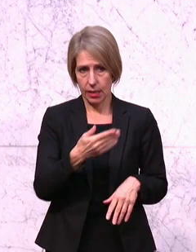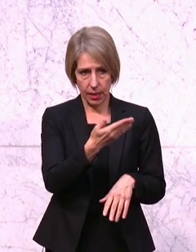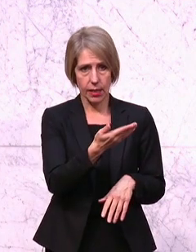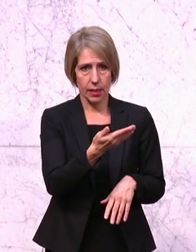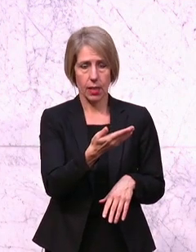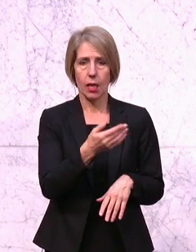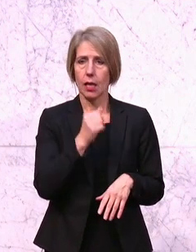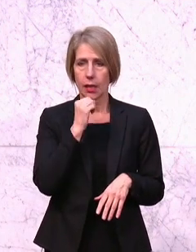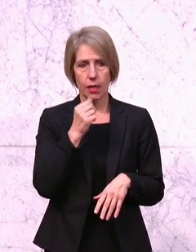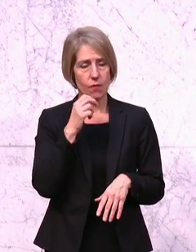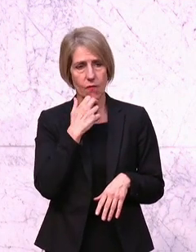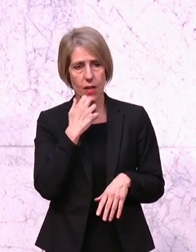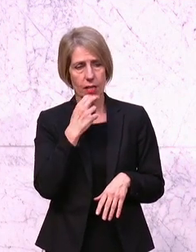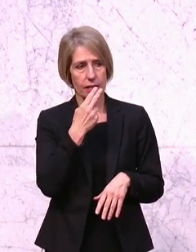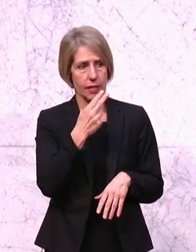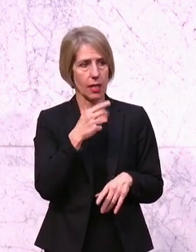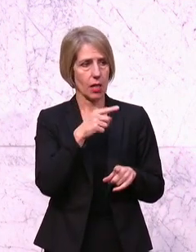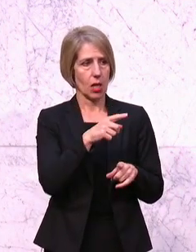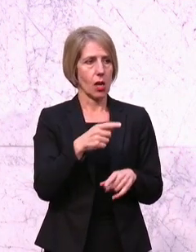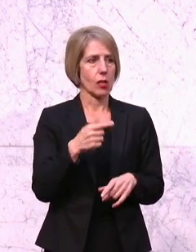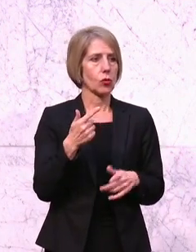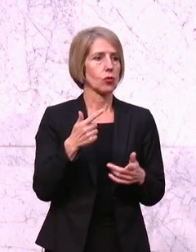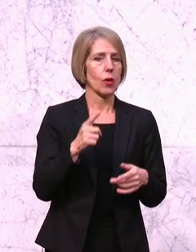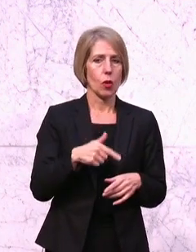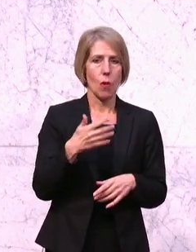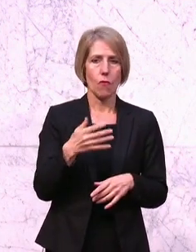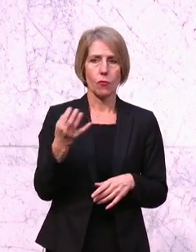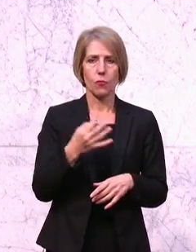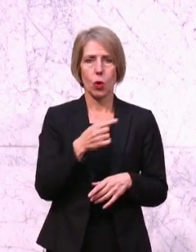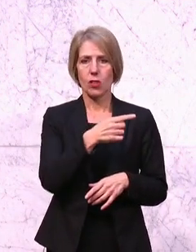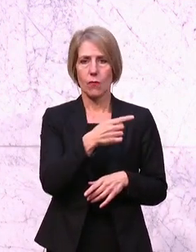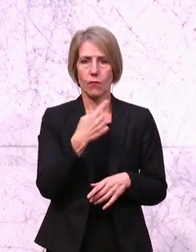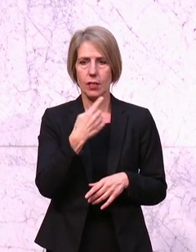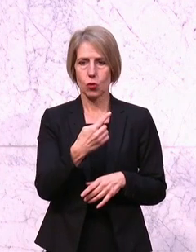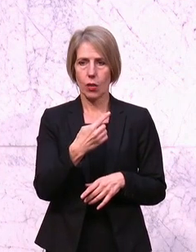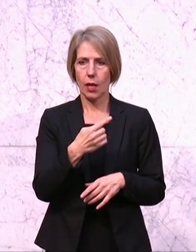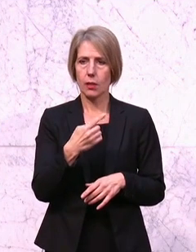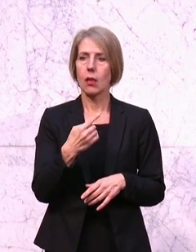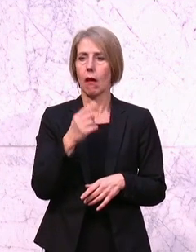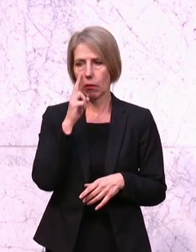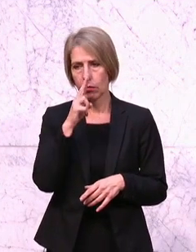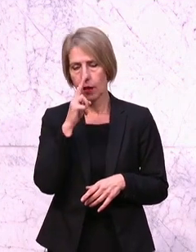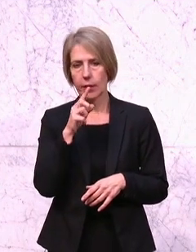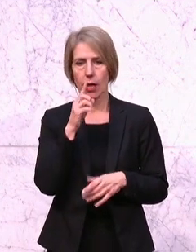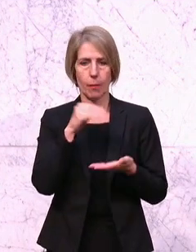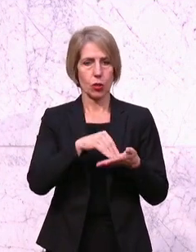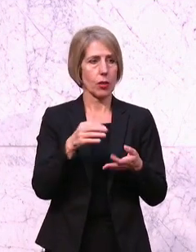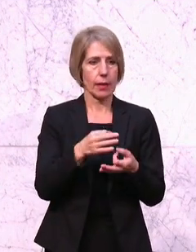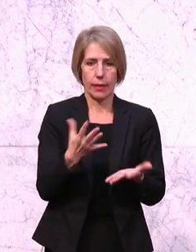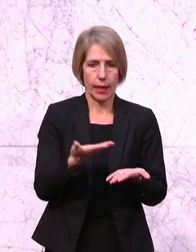,5 Prozent, von denen du immer redest, das ist nett, die stehen nur nirgends drinnen. Und wenn wir eines wissen,